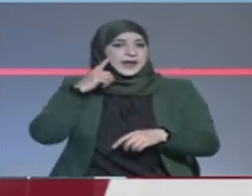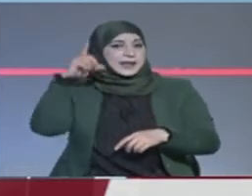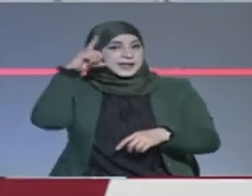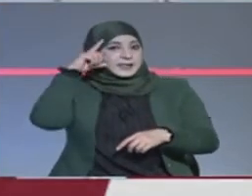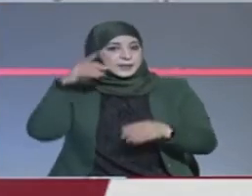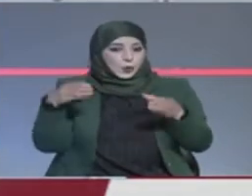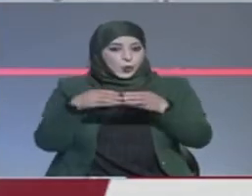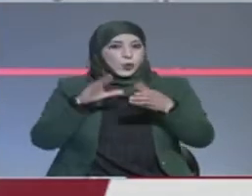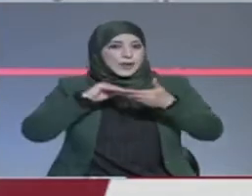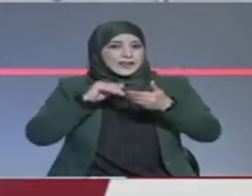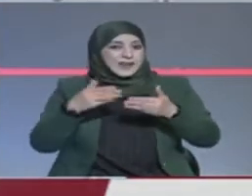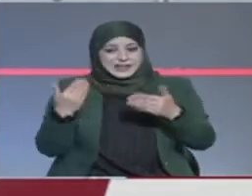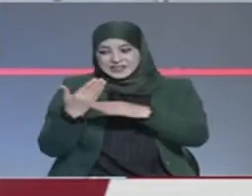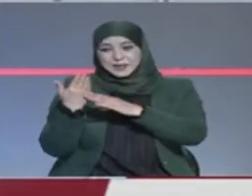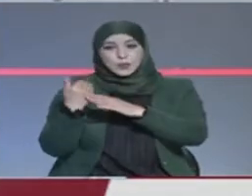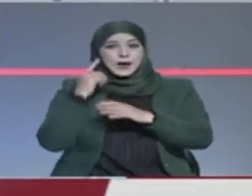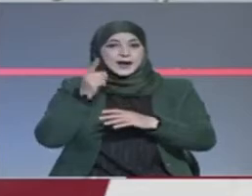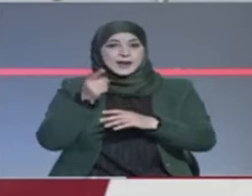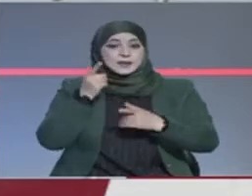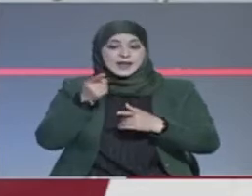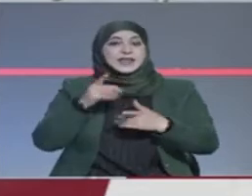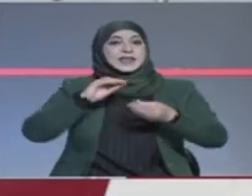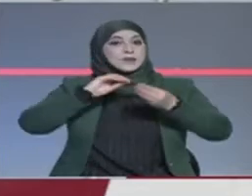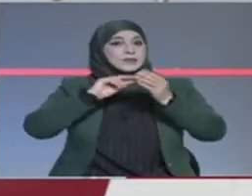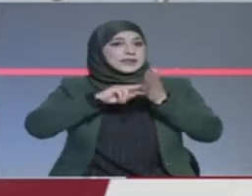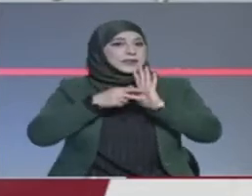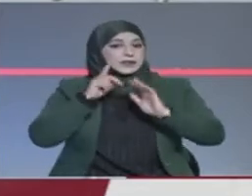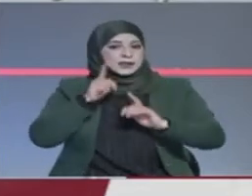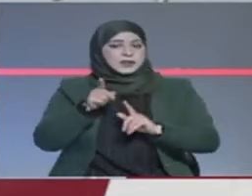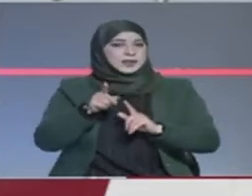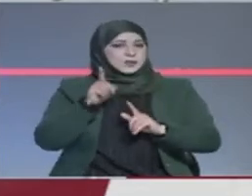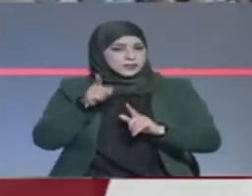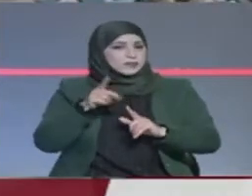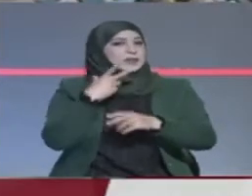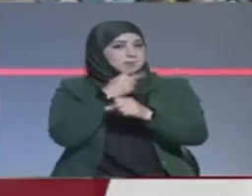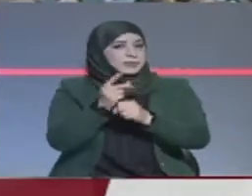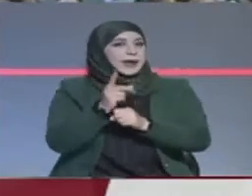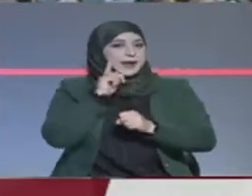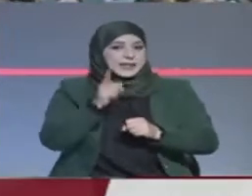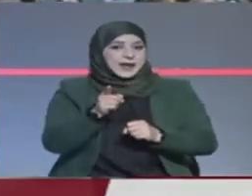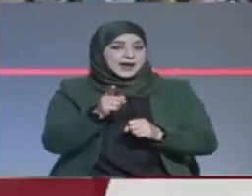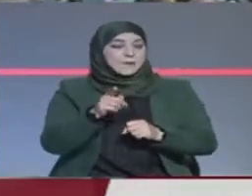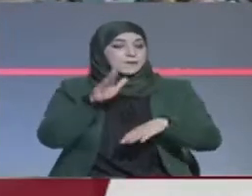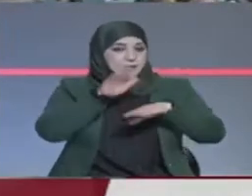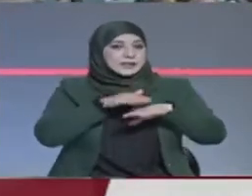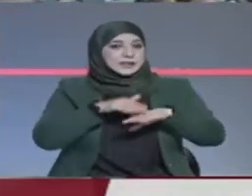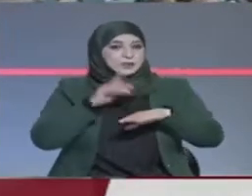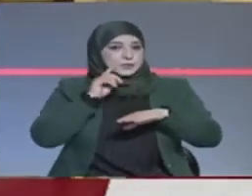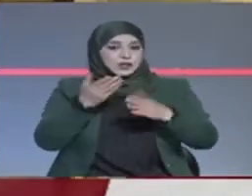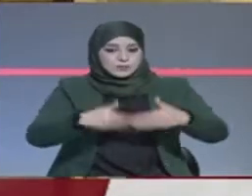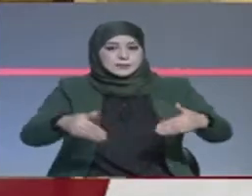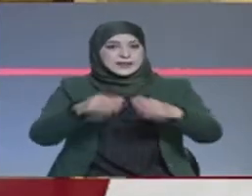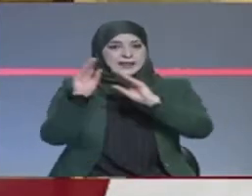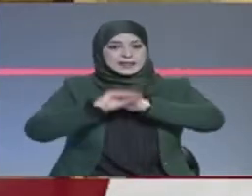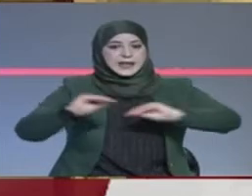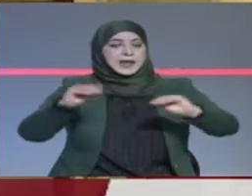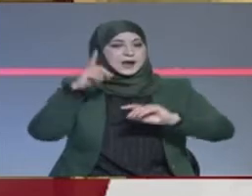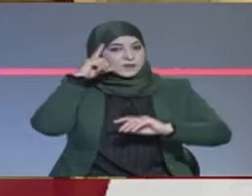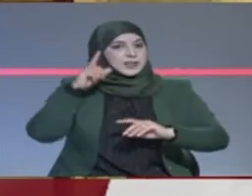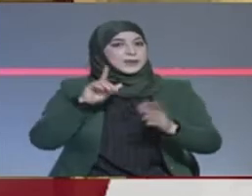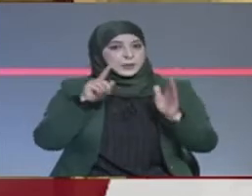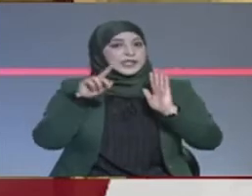الليبية مشيرة إلى أن هذه الأعمال التي وصفتها بالمتهورة تهدد الاستقرار والأمن